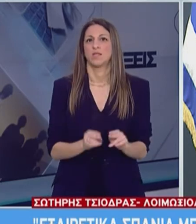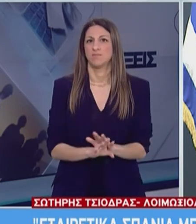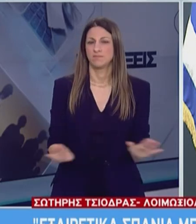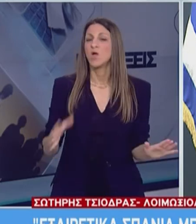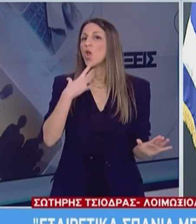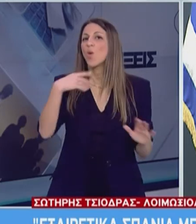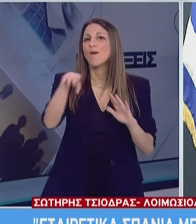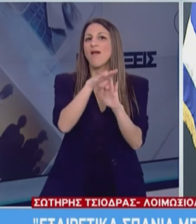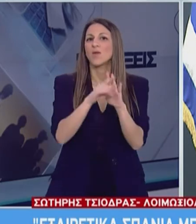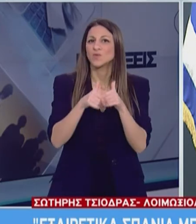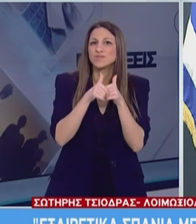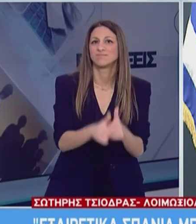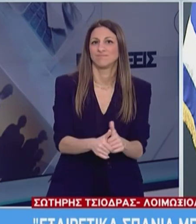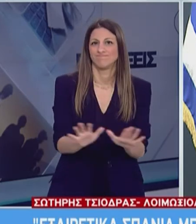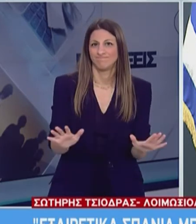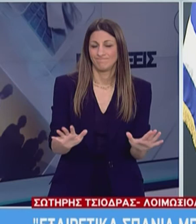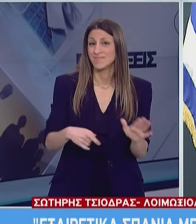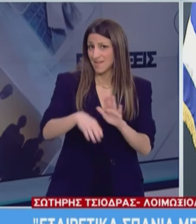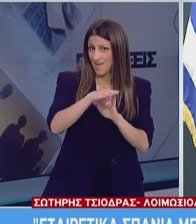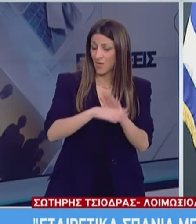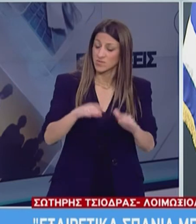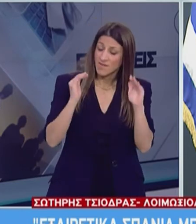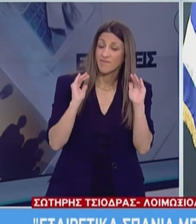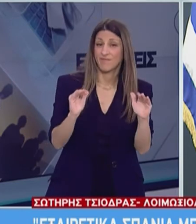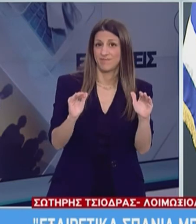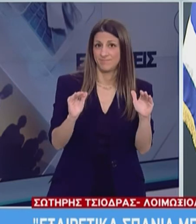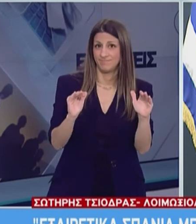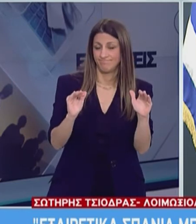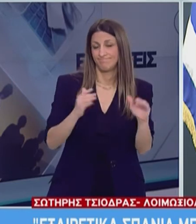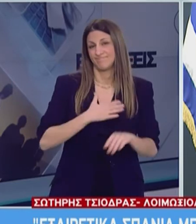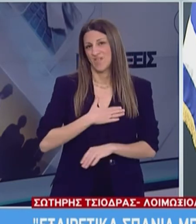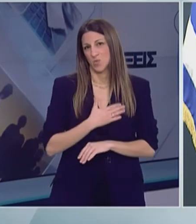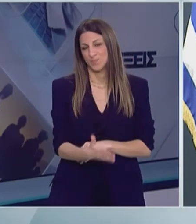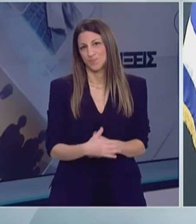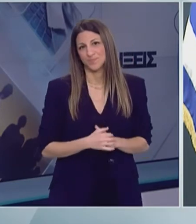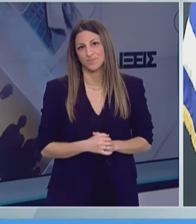συγκεκριμένους κανόνες. Ας μην τους παραβιάσουμε. Δεν είναι η ώρα. Σας ευχαριστώ.